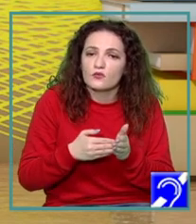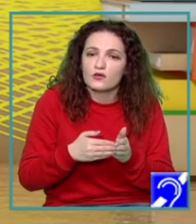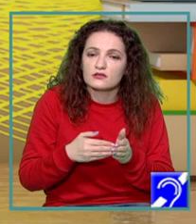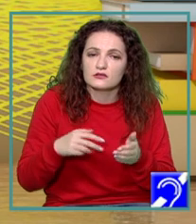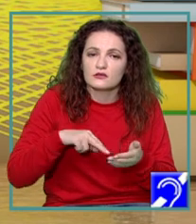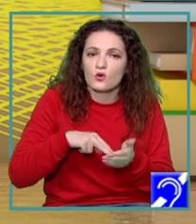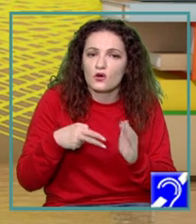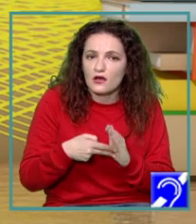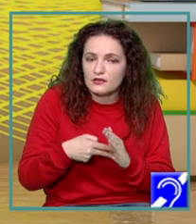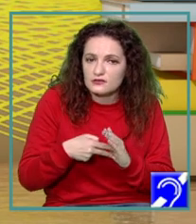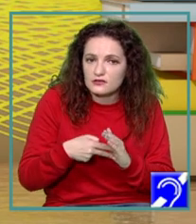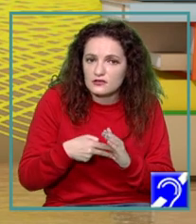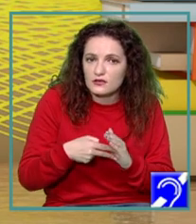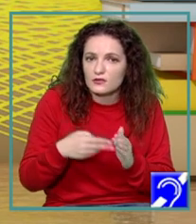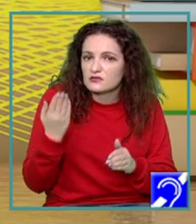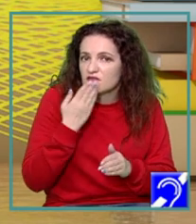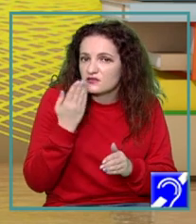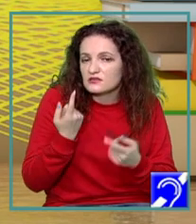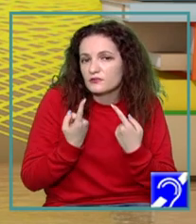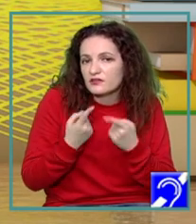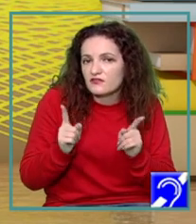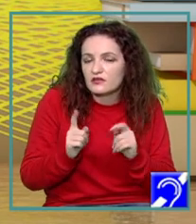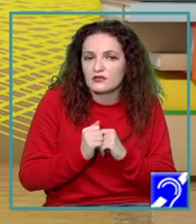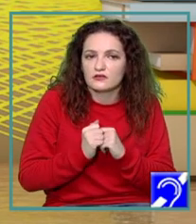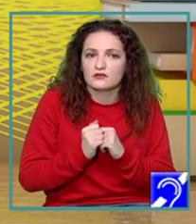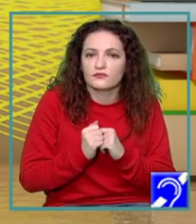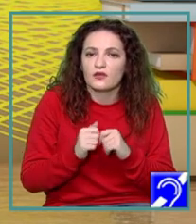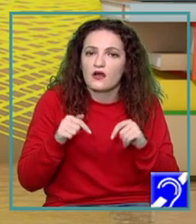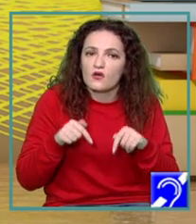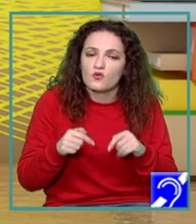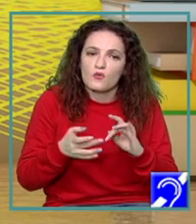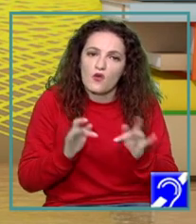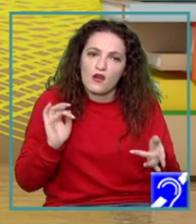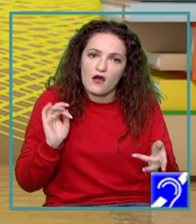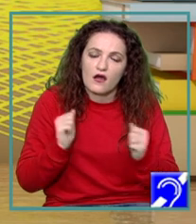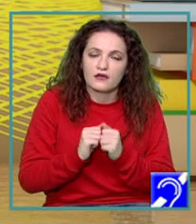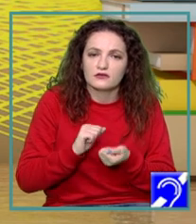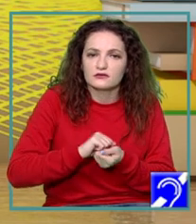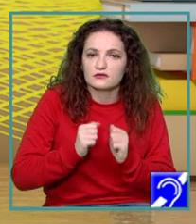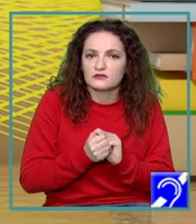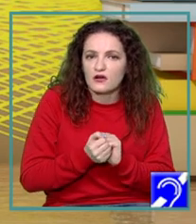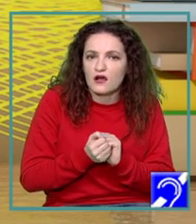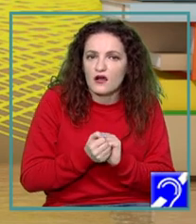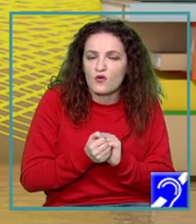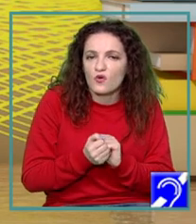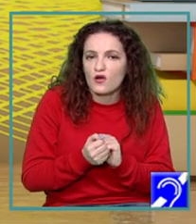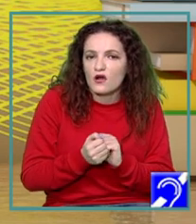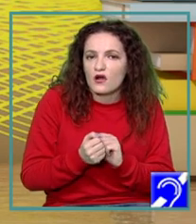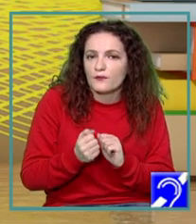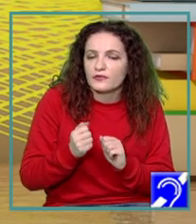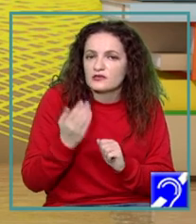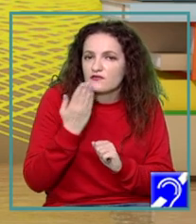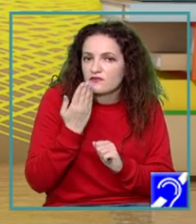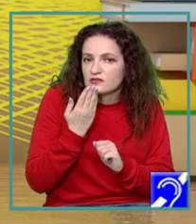altfel sau să învățăm și în alt mod, Am ajuns să învățăm online sau am ajuns să învățăm hibrid, da? A trebuit să ne